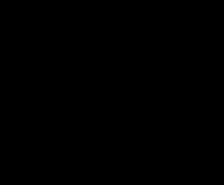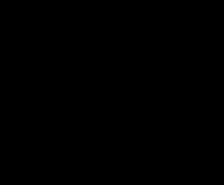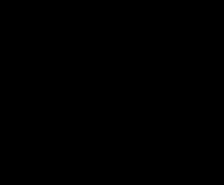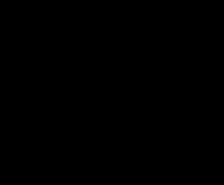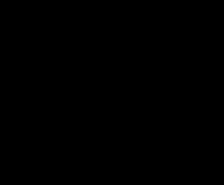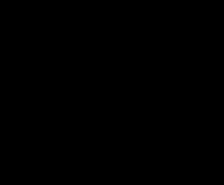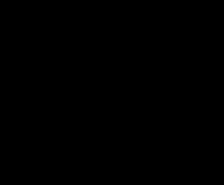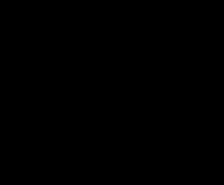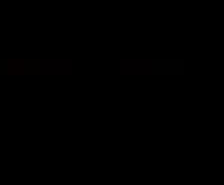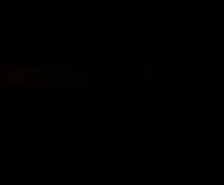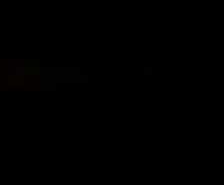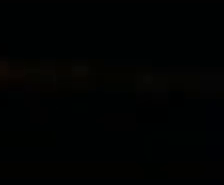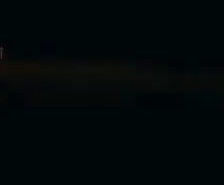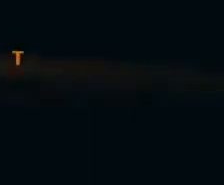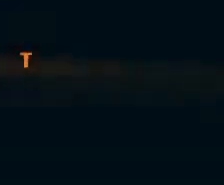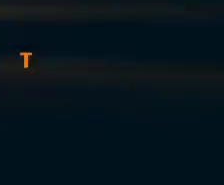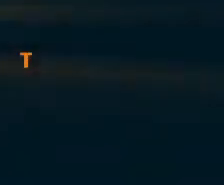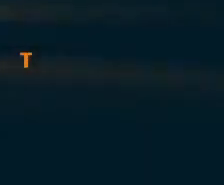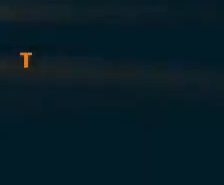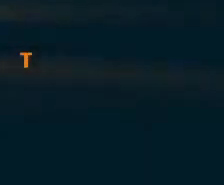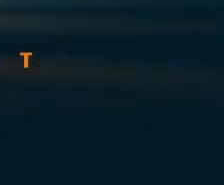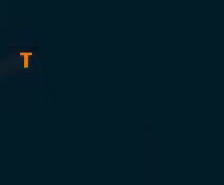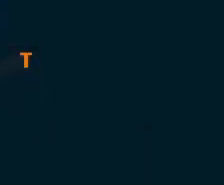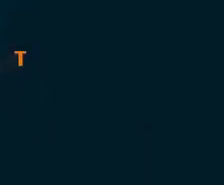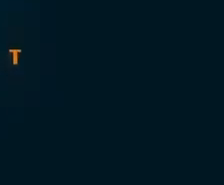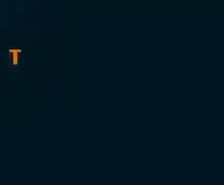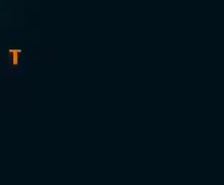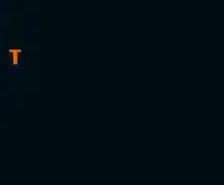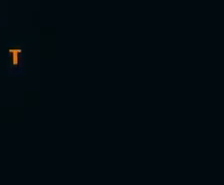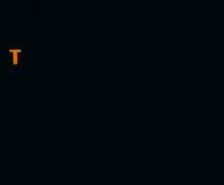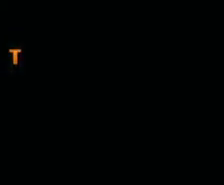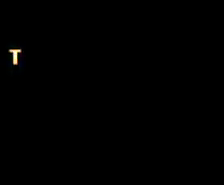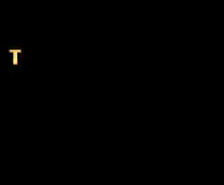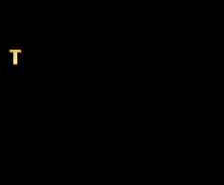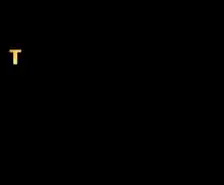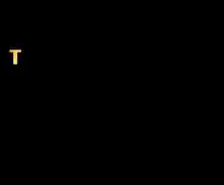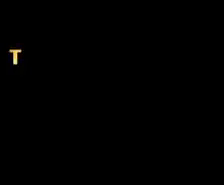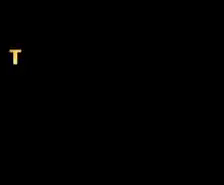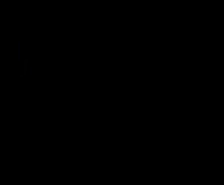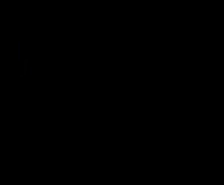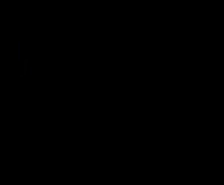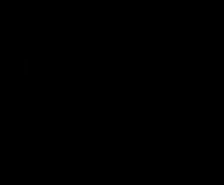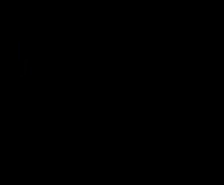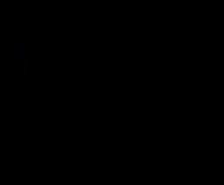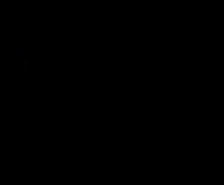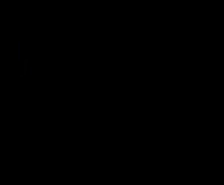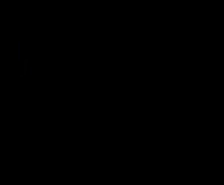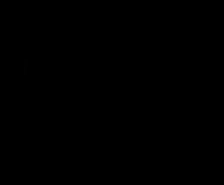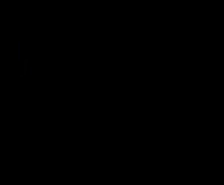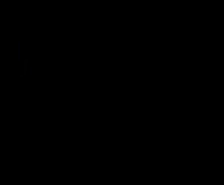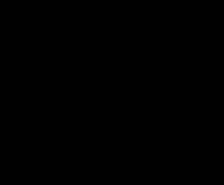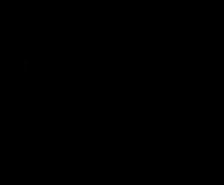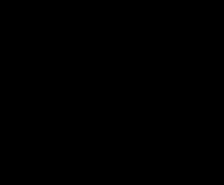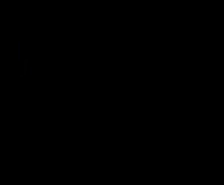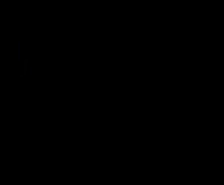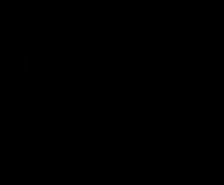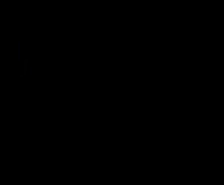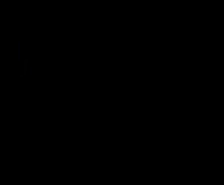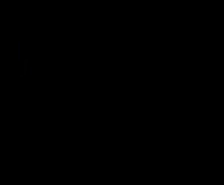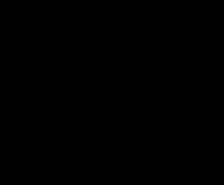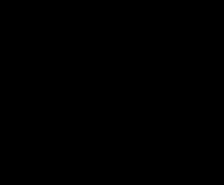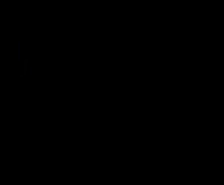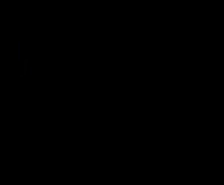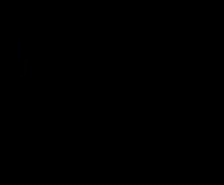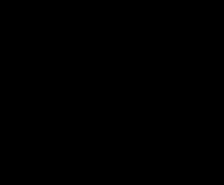your day Gili boni online tv Kupata habari mpya Na kwa haraka